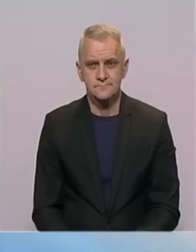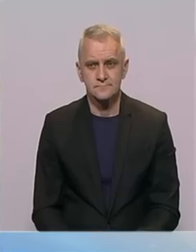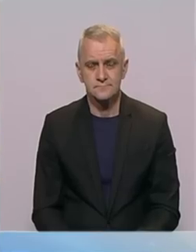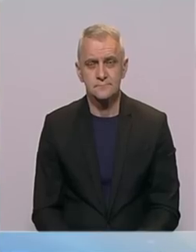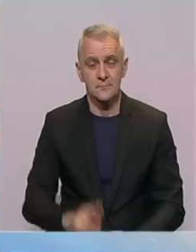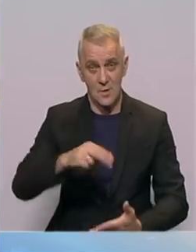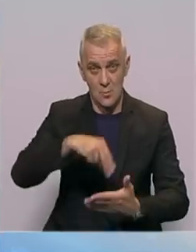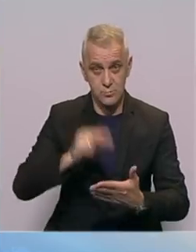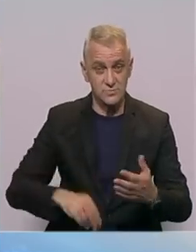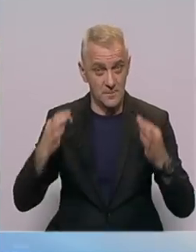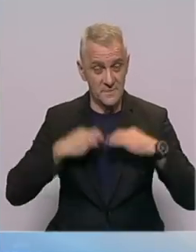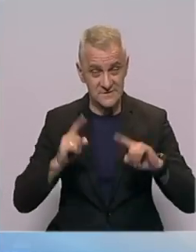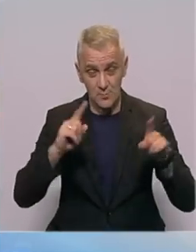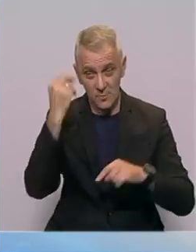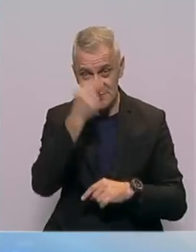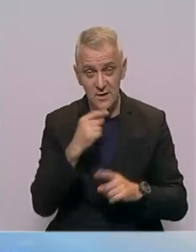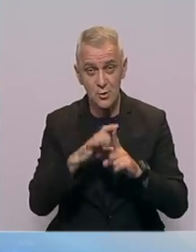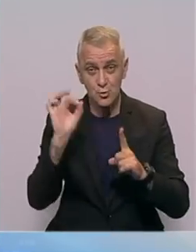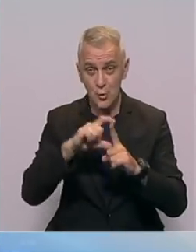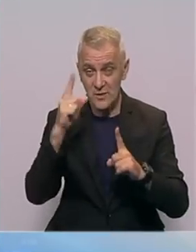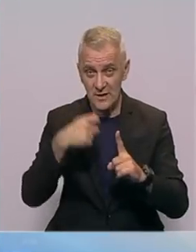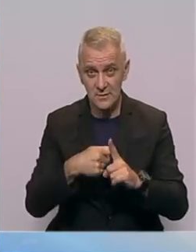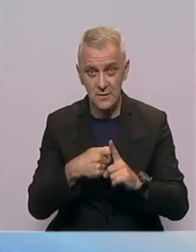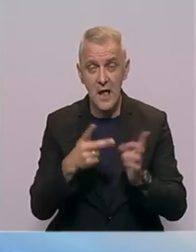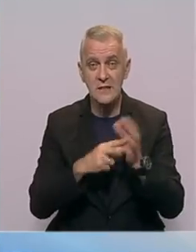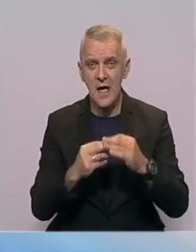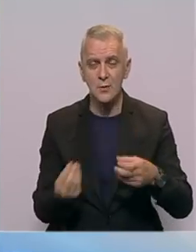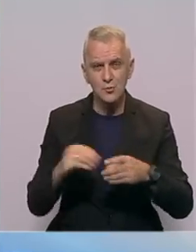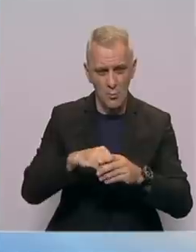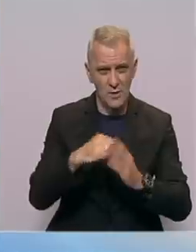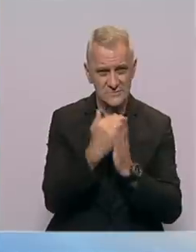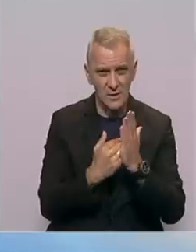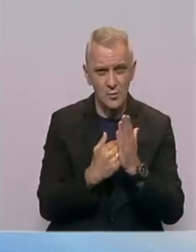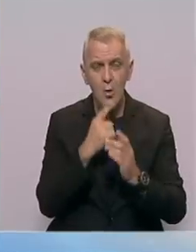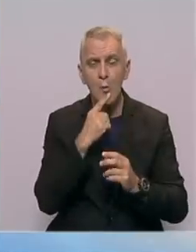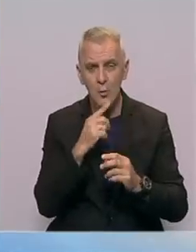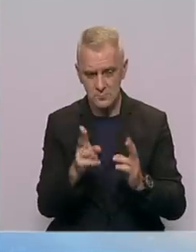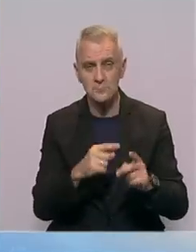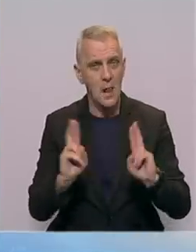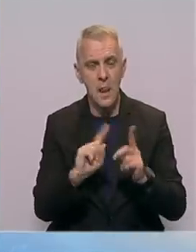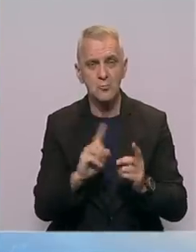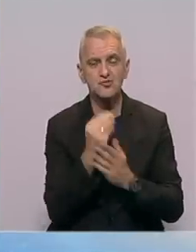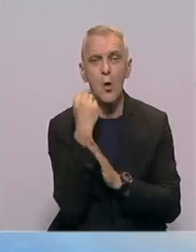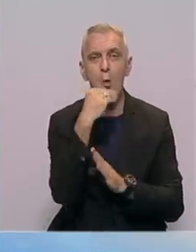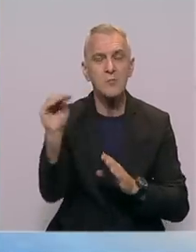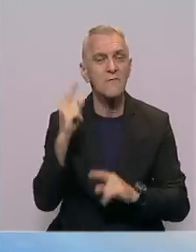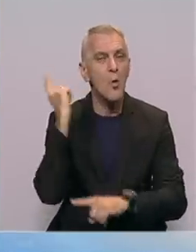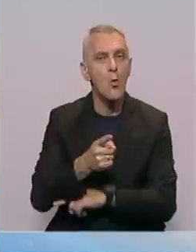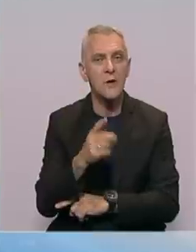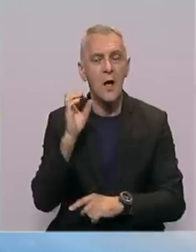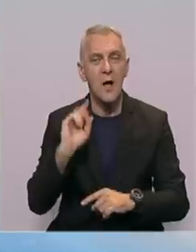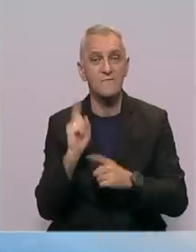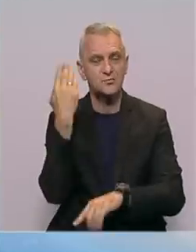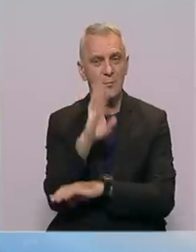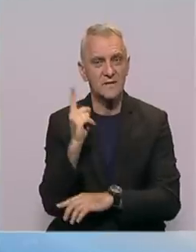Potpis predsjednika Republike Srpske Milorada Dodika na Aman Mane, kojima se onemogućava objavljivanje odluka visokog